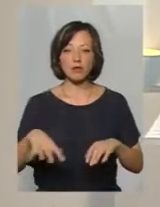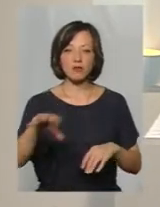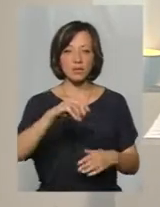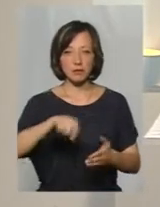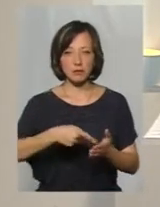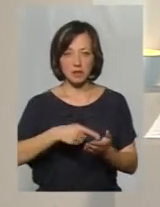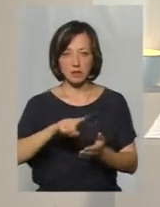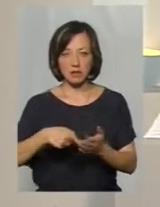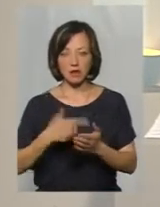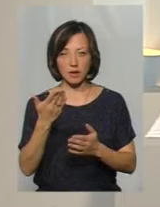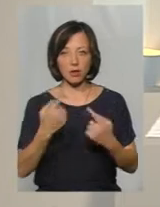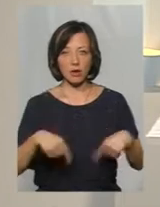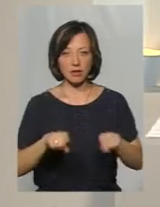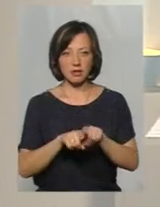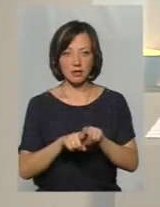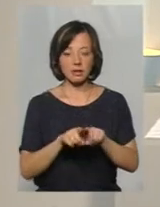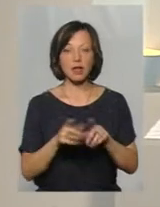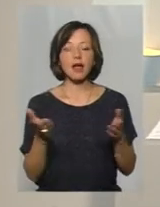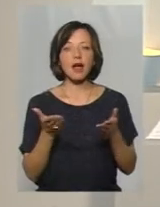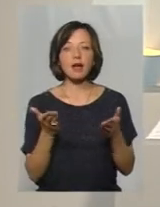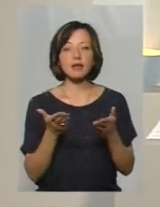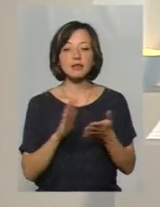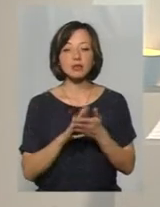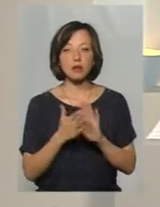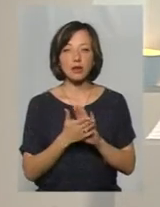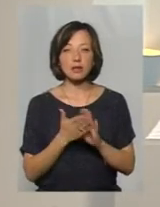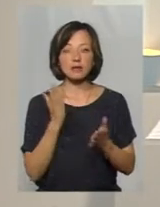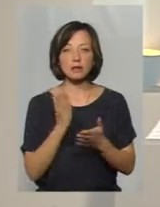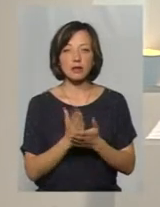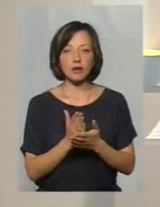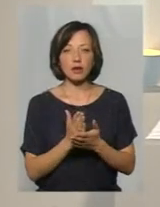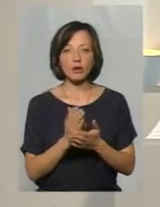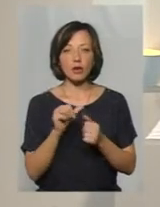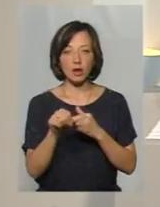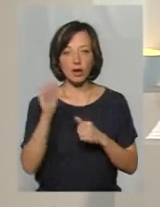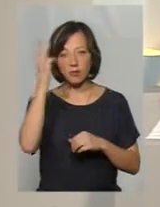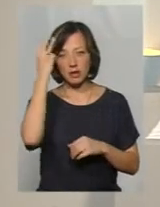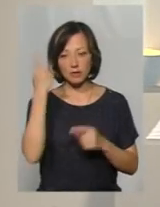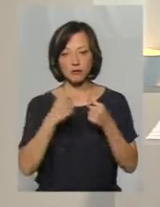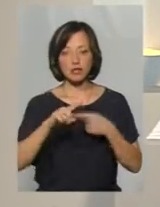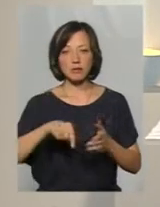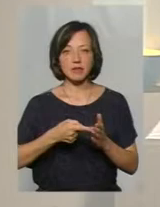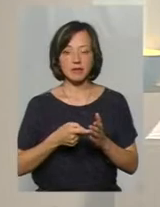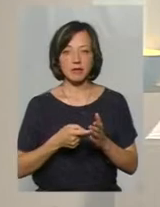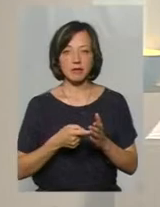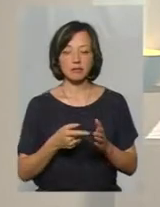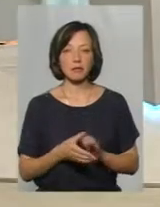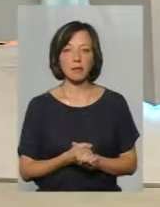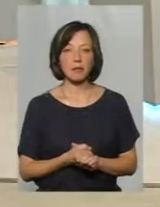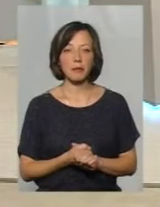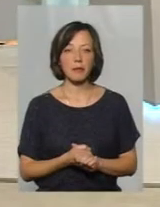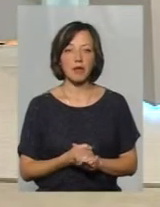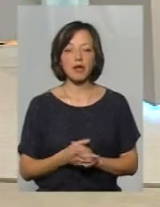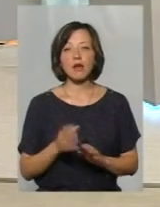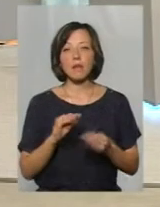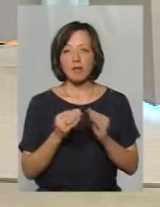містах, оскільки ваша організація. А які тенденції вимальовуються, окрім Хмельницького, в інших містах? По-перше, як я вже казав,